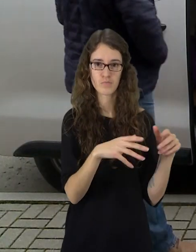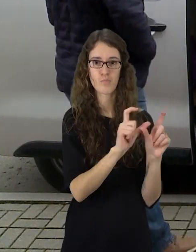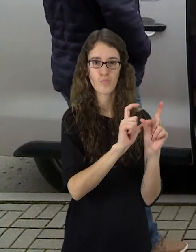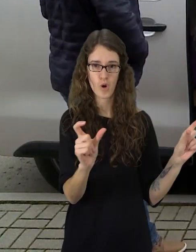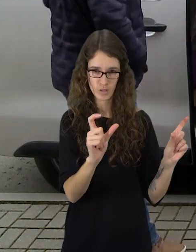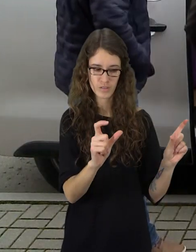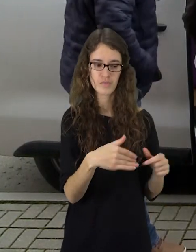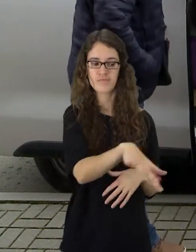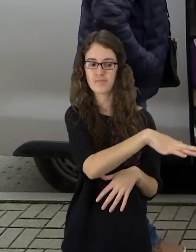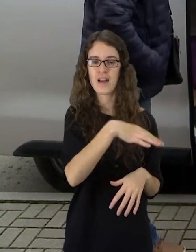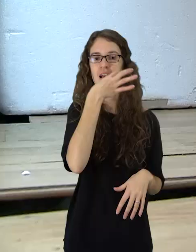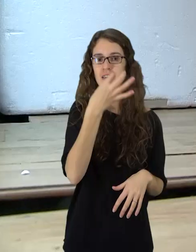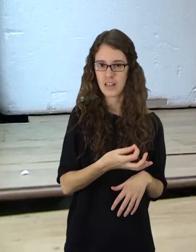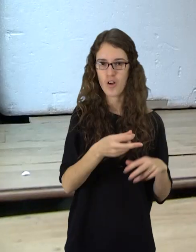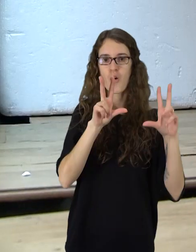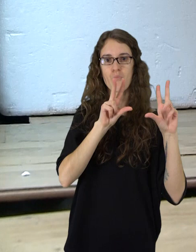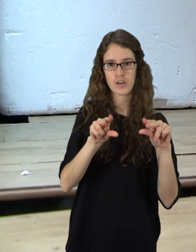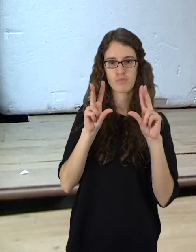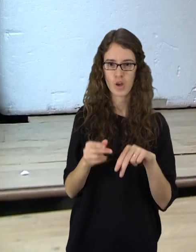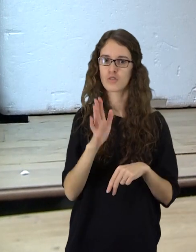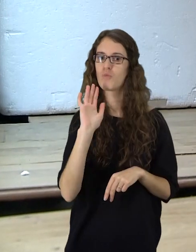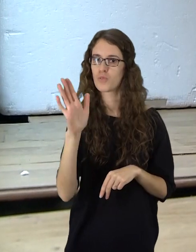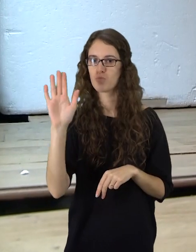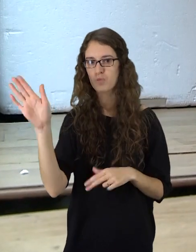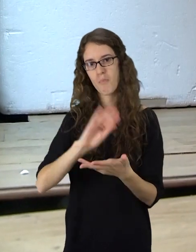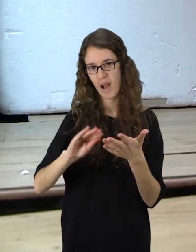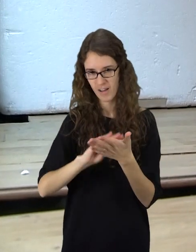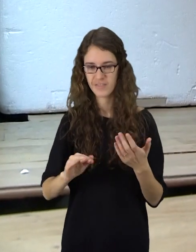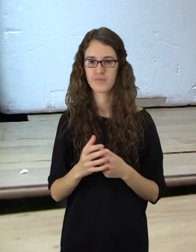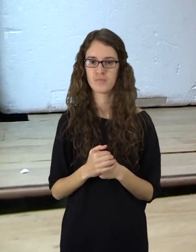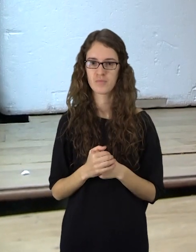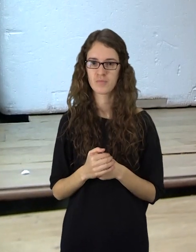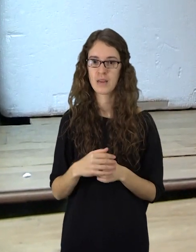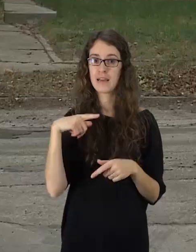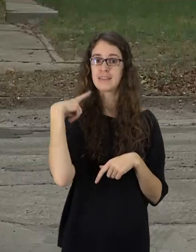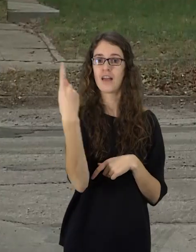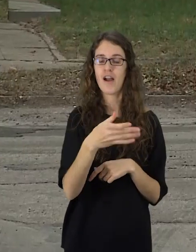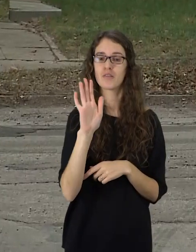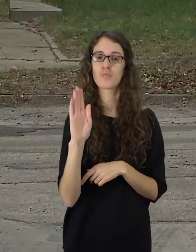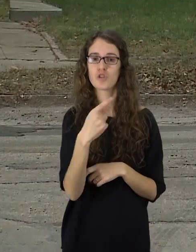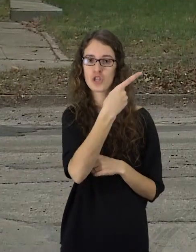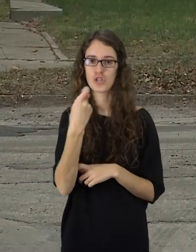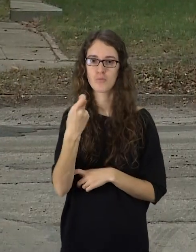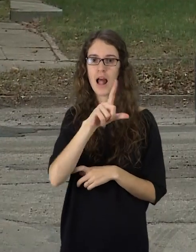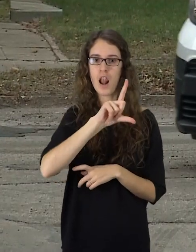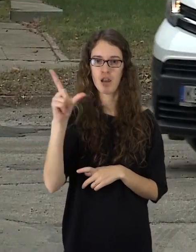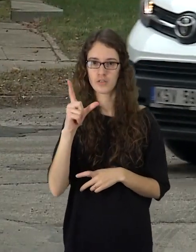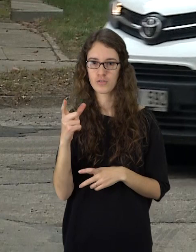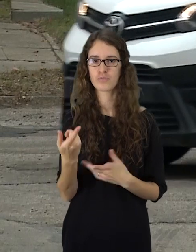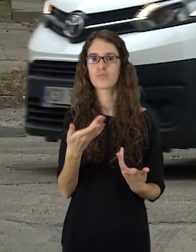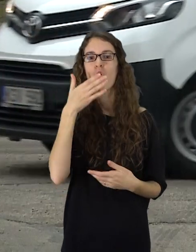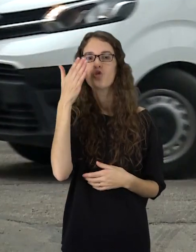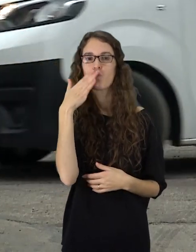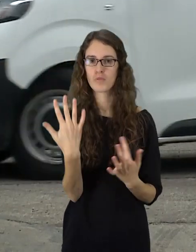žada, kad skanus ir suotus pietus mėdugus aplankys tikrai dar nekarta. Štai kitą savaitį ketinama virti 100 litrų